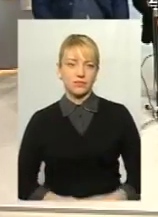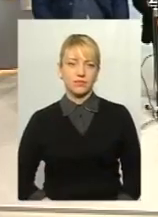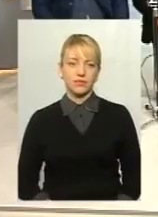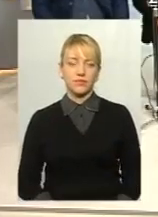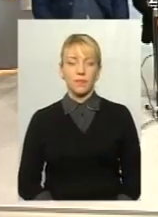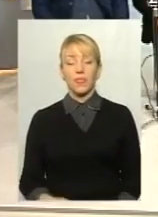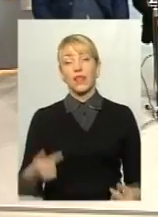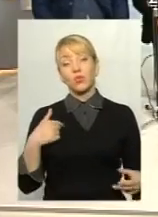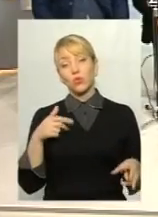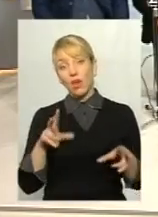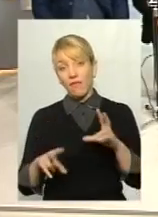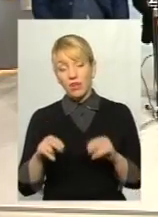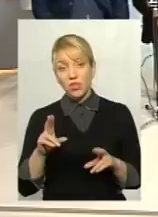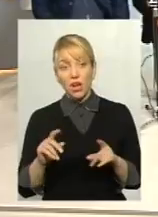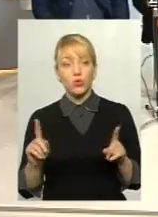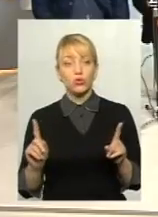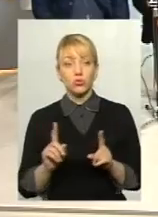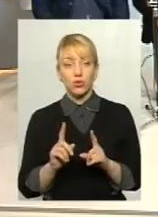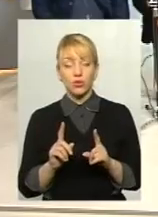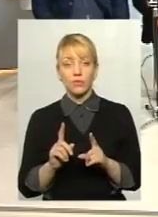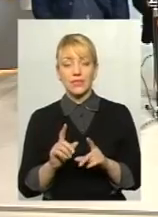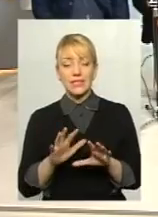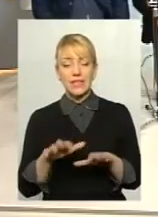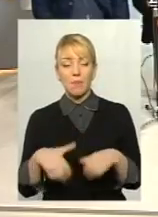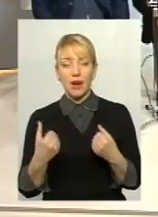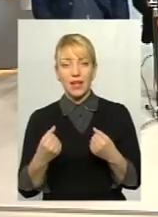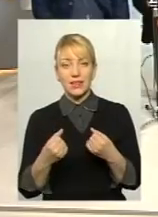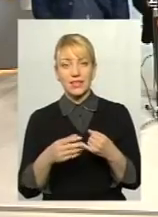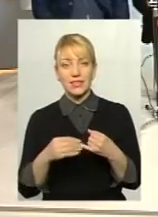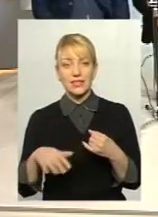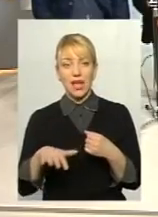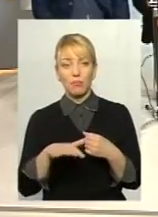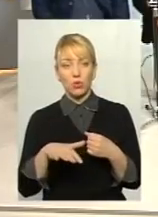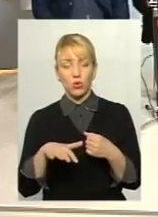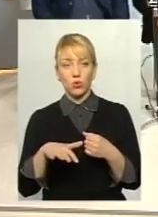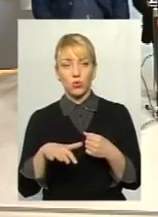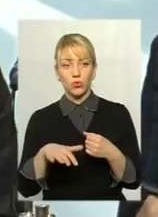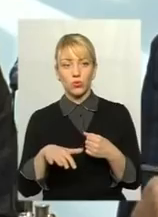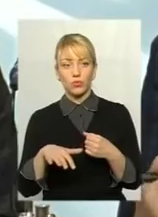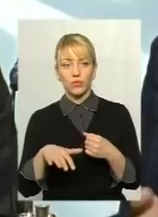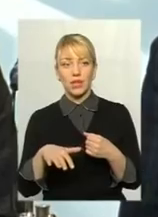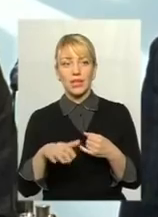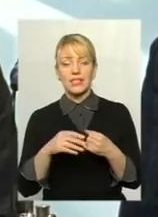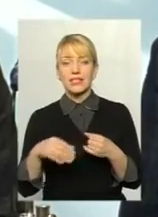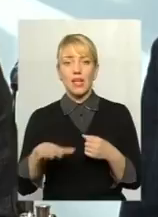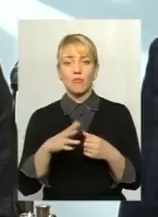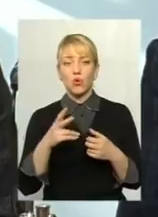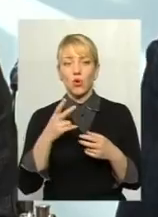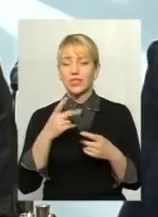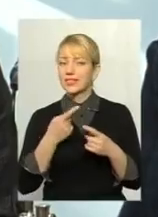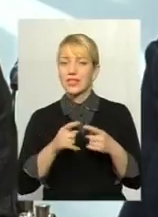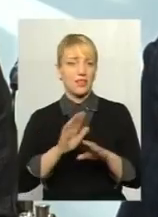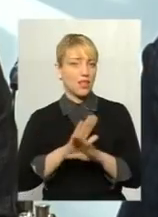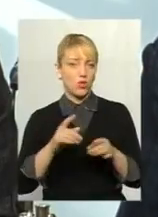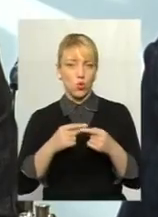Я вважаю, що забрати землю, землю ми розглядаємо не як товар, це